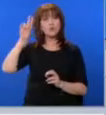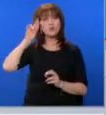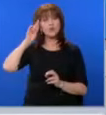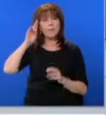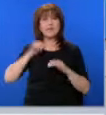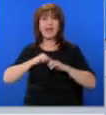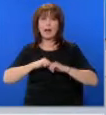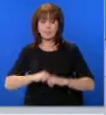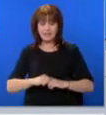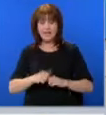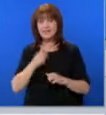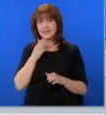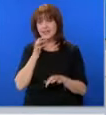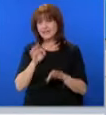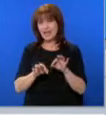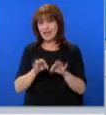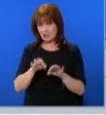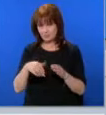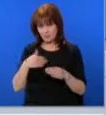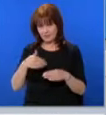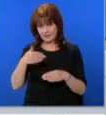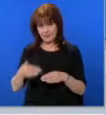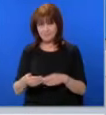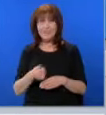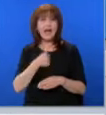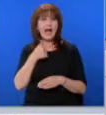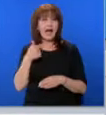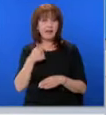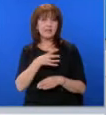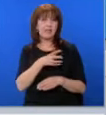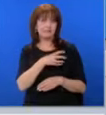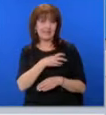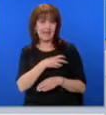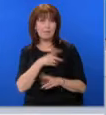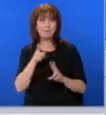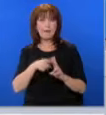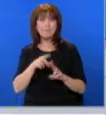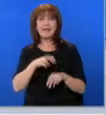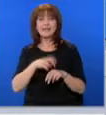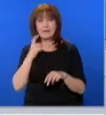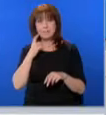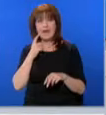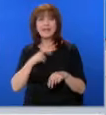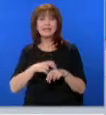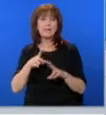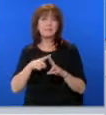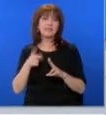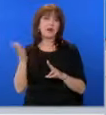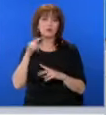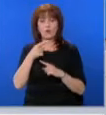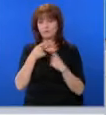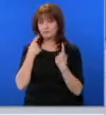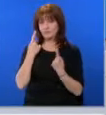и с наближаването на предсрочните и европейските избори, лидерите на ГЕРБ, ППДБ и ДПС днес отново си размениха реплики.